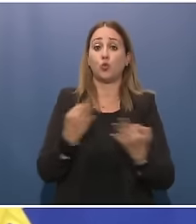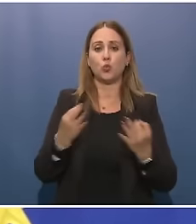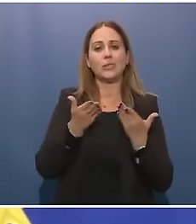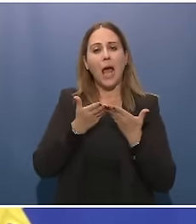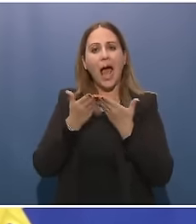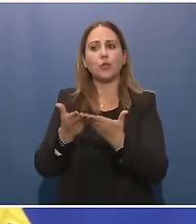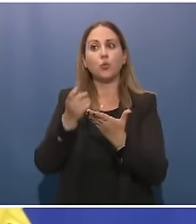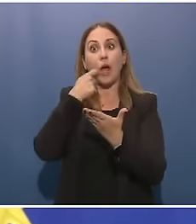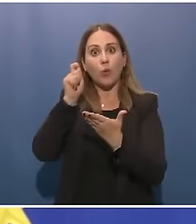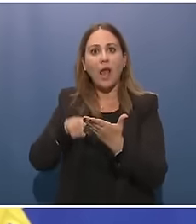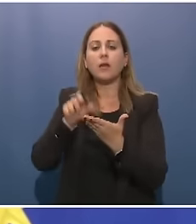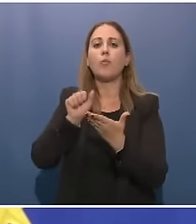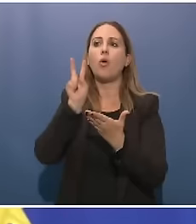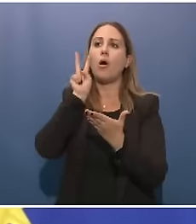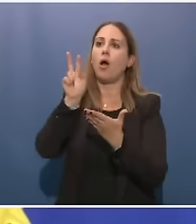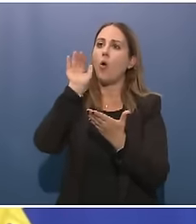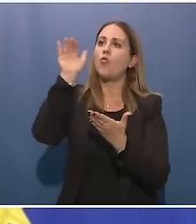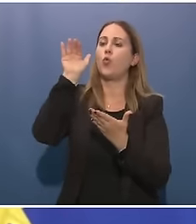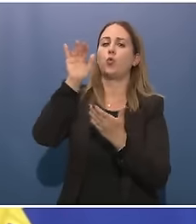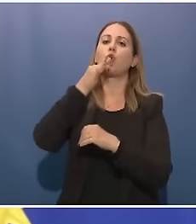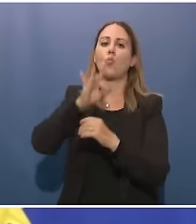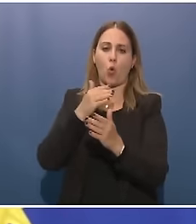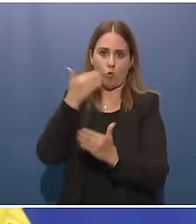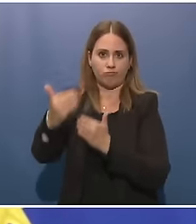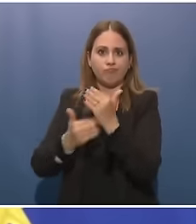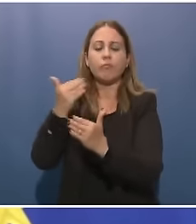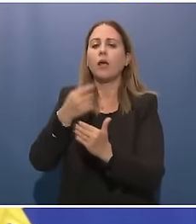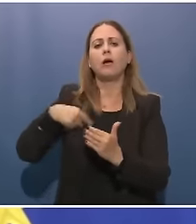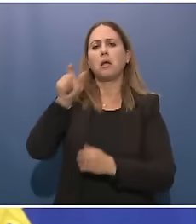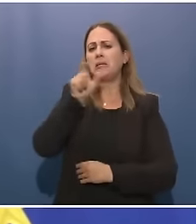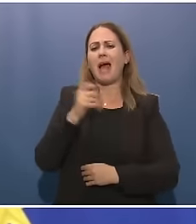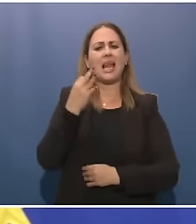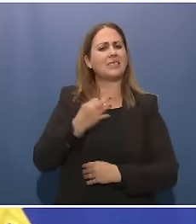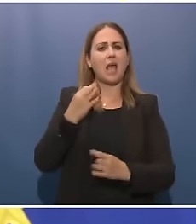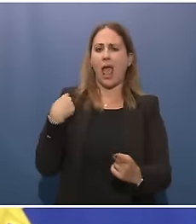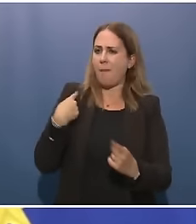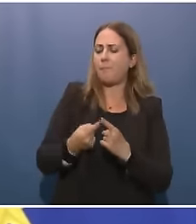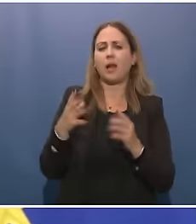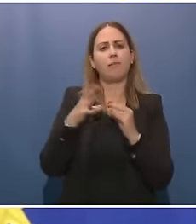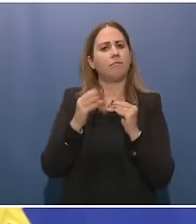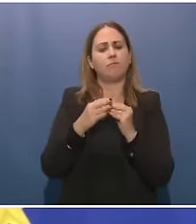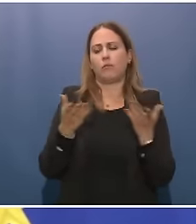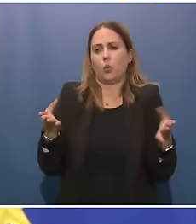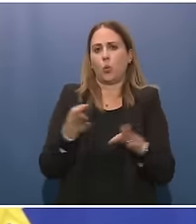a guardare avanti. L'Italia da questo punto di vista ha sempre fatto la propria parte, come si sa siamo